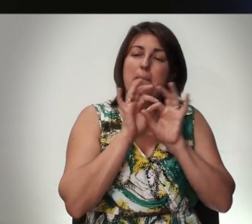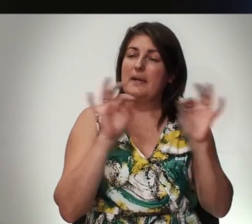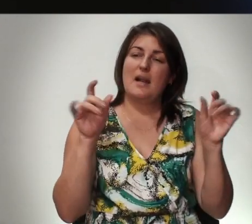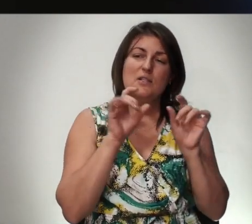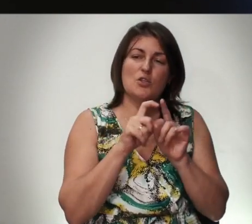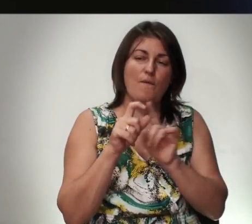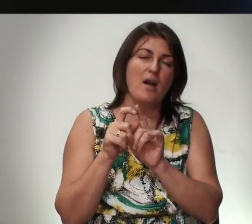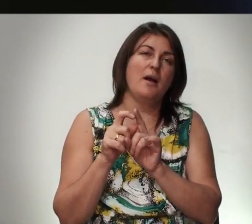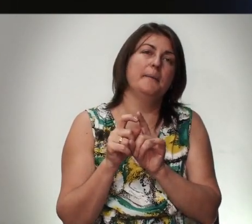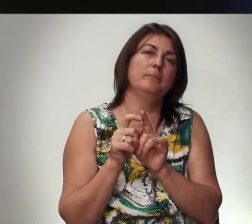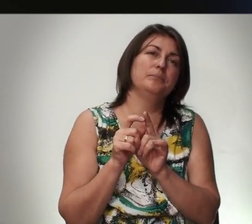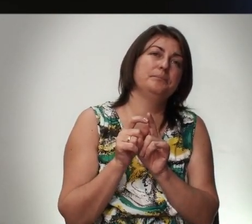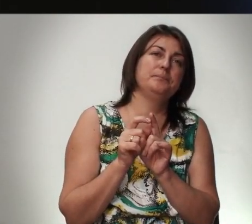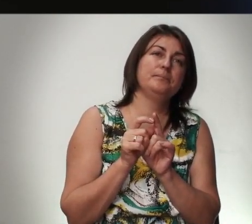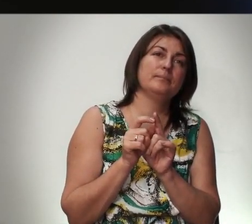Слова